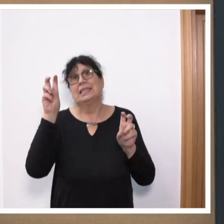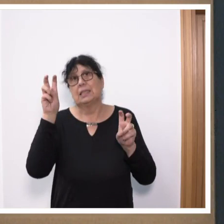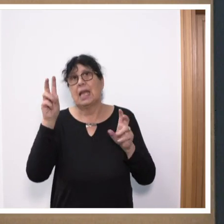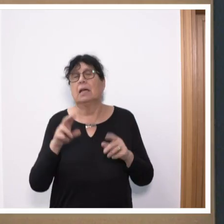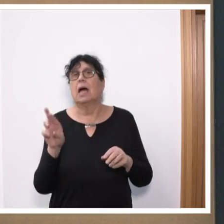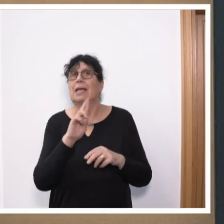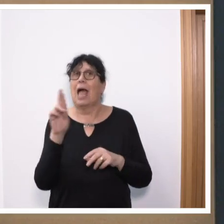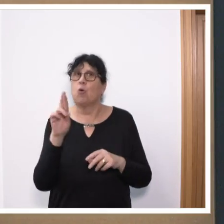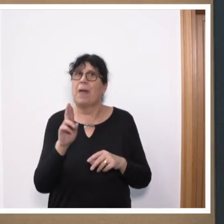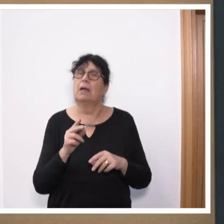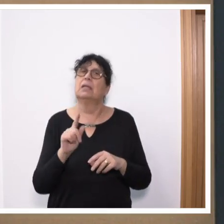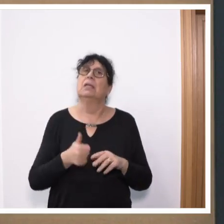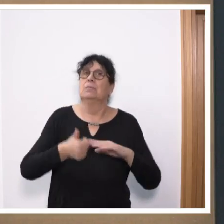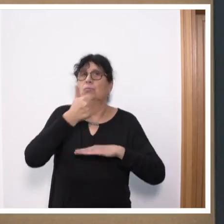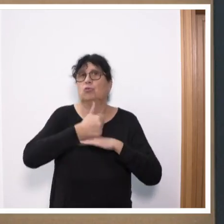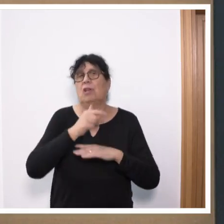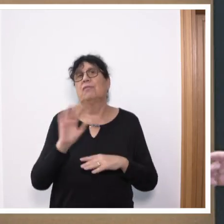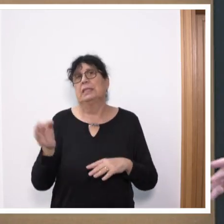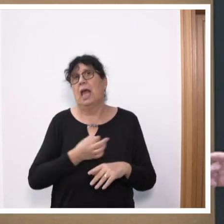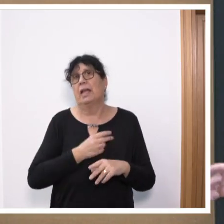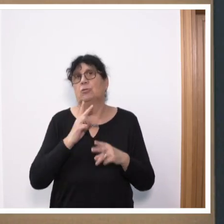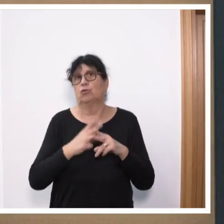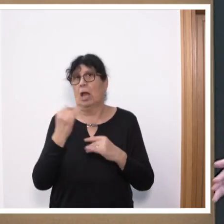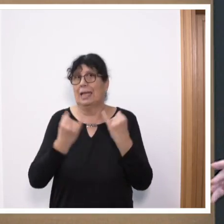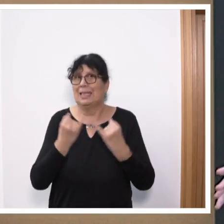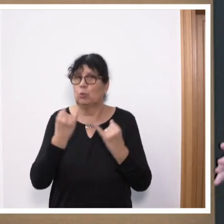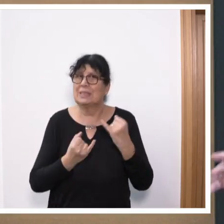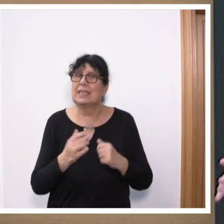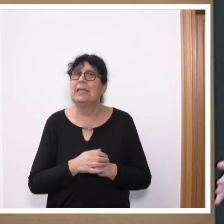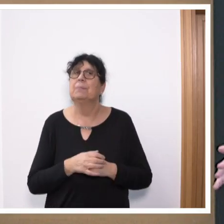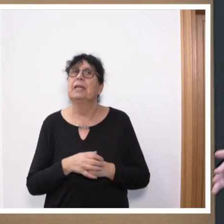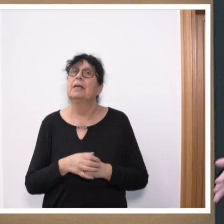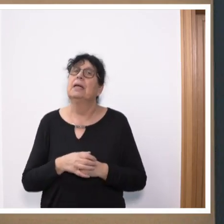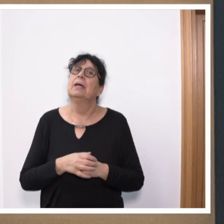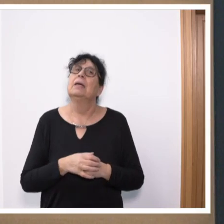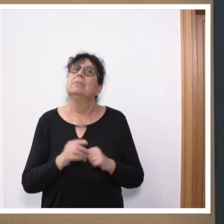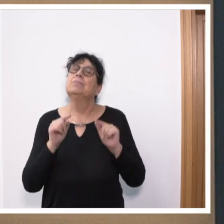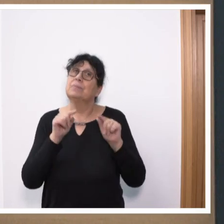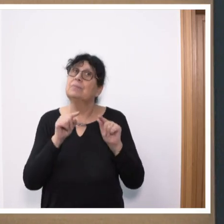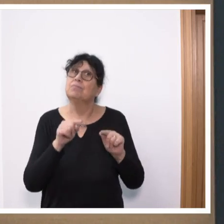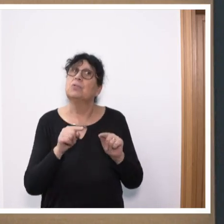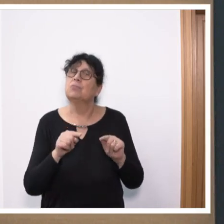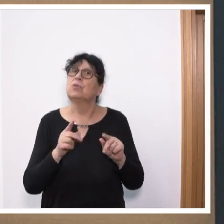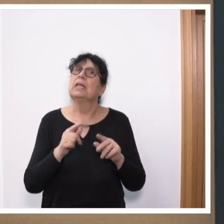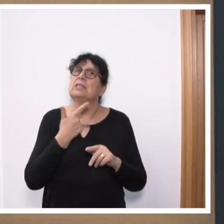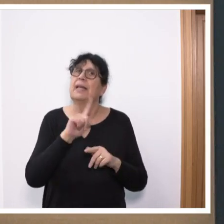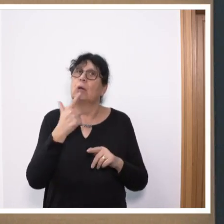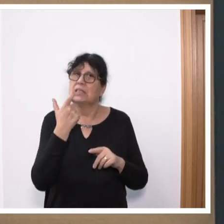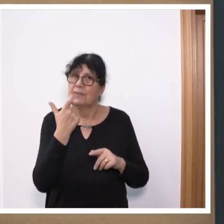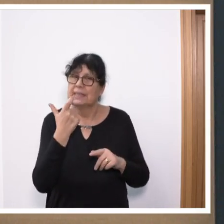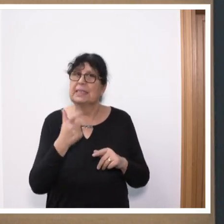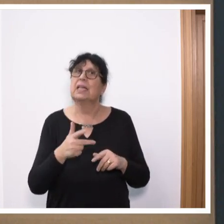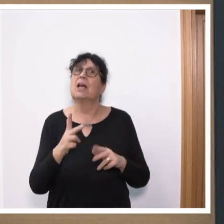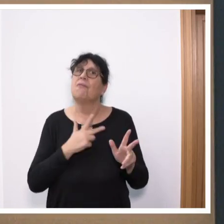saarländischen Stahlindustrie, er hat die Zahlen auf den Punkt gebracht, zusammen mit Michael Fischer, mit Stefan A., dort stückten sie überein. 2020 war